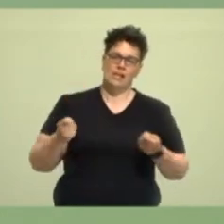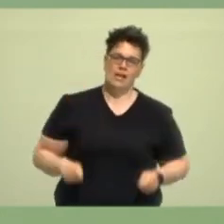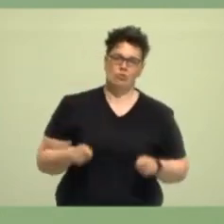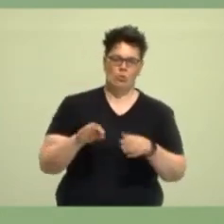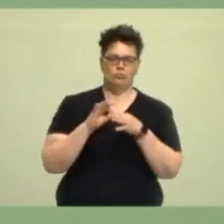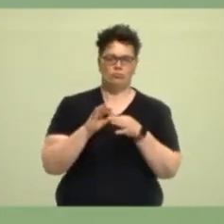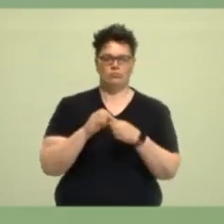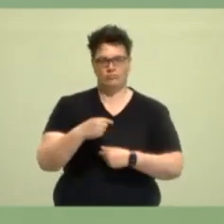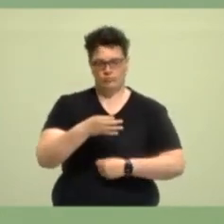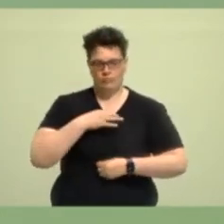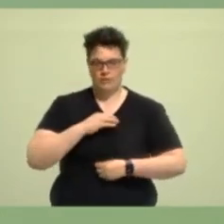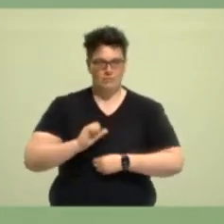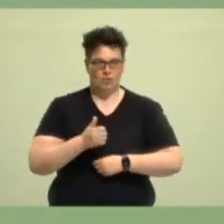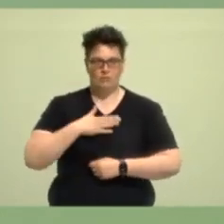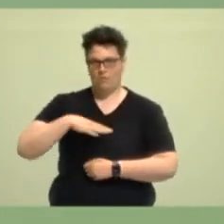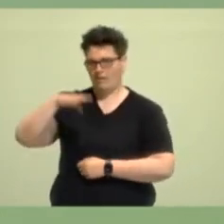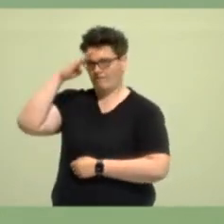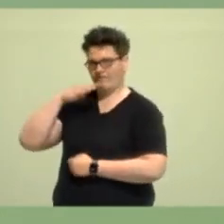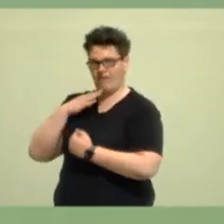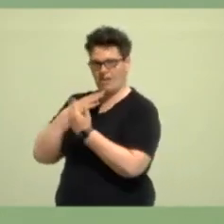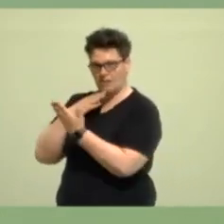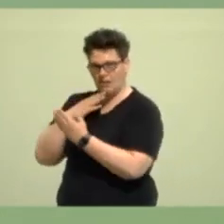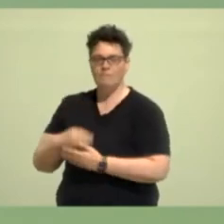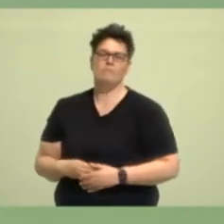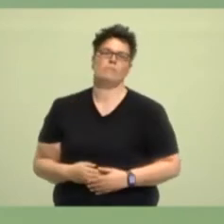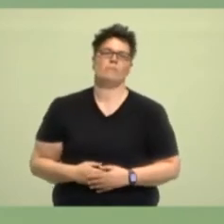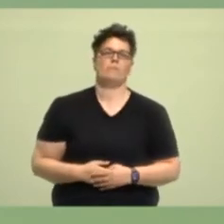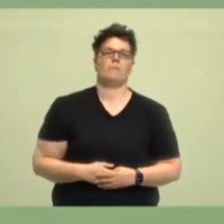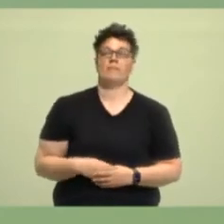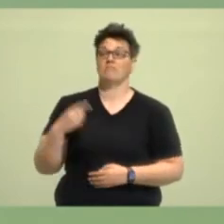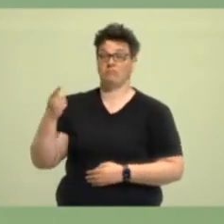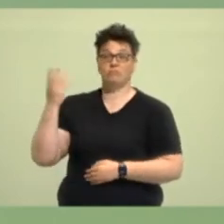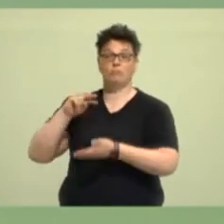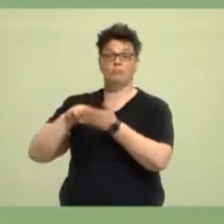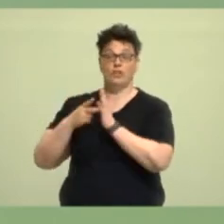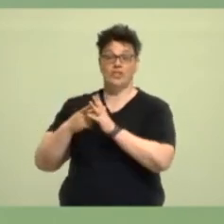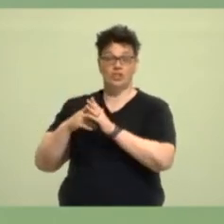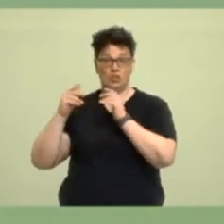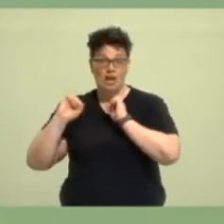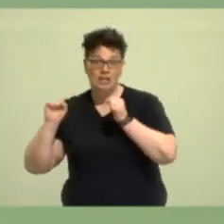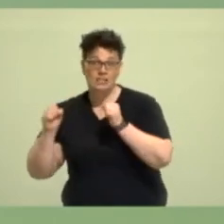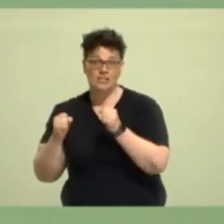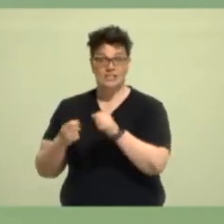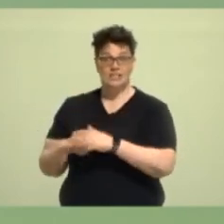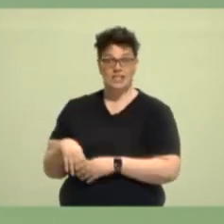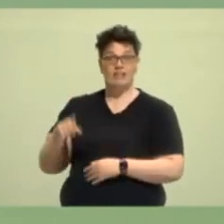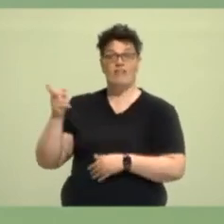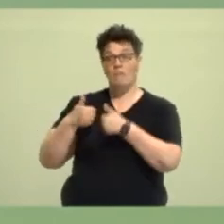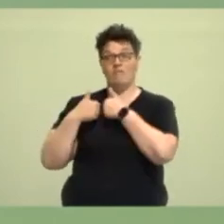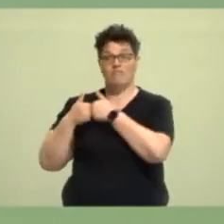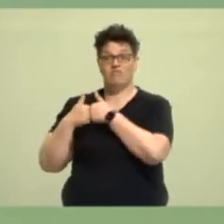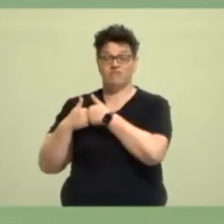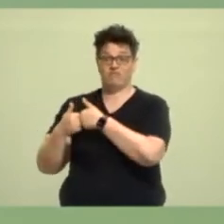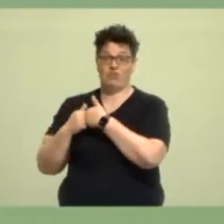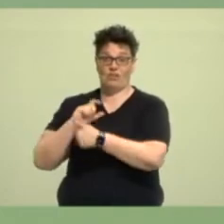nämlich, dass mein Vater, der politisch aktiv war, verfolgt wurde, weil er seine Politik nicht machen durfte, heute hier ist und